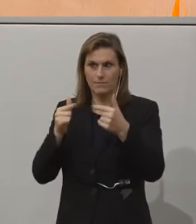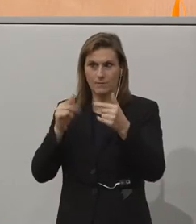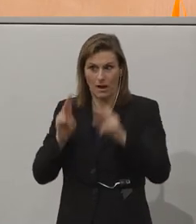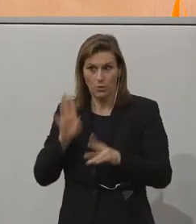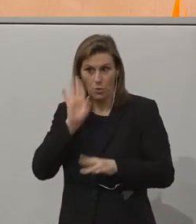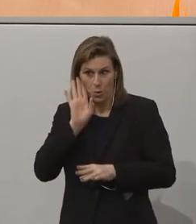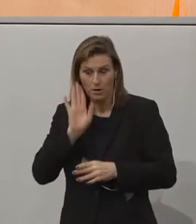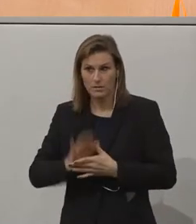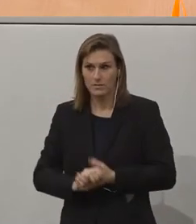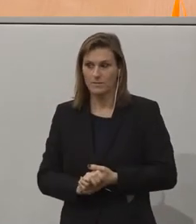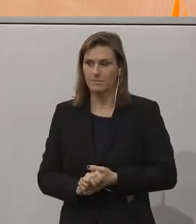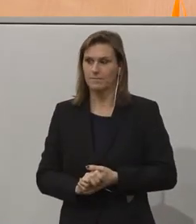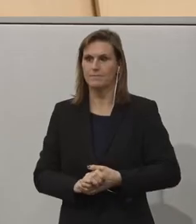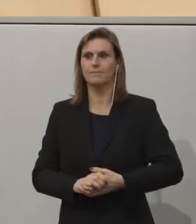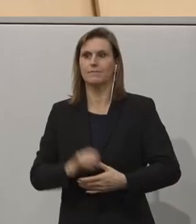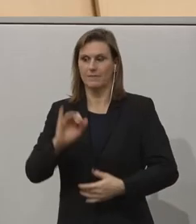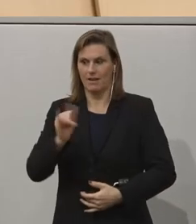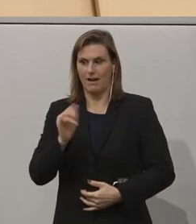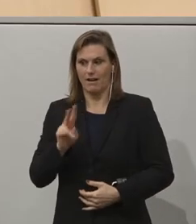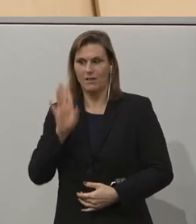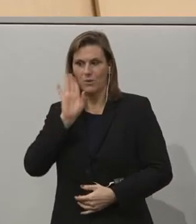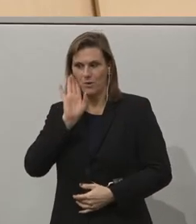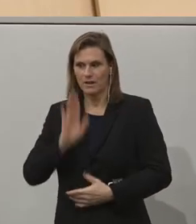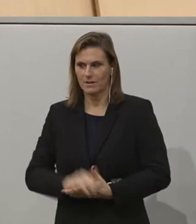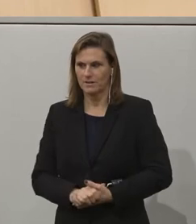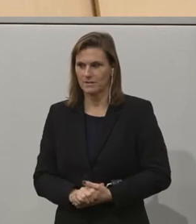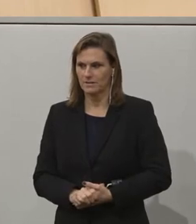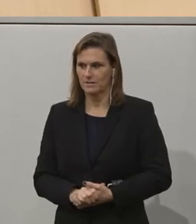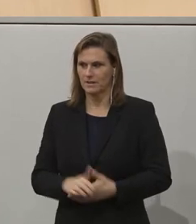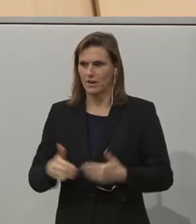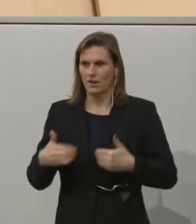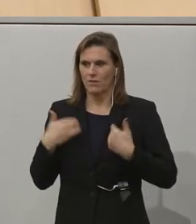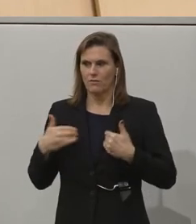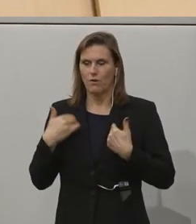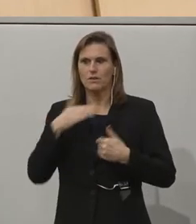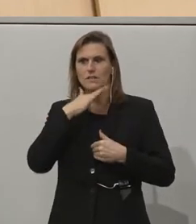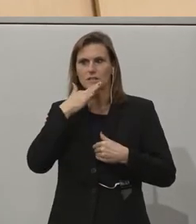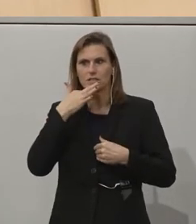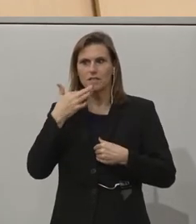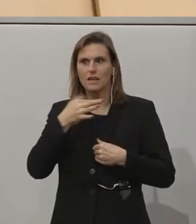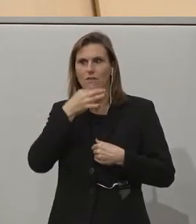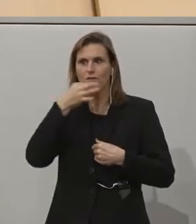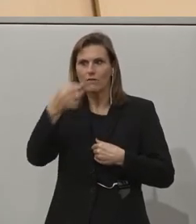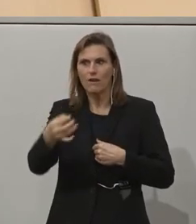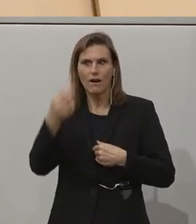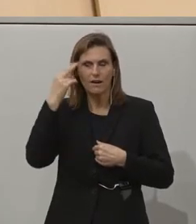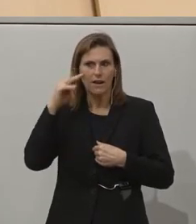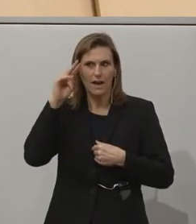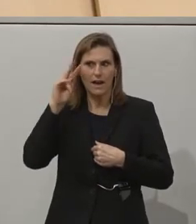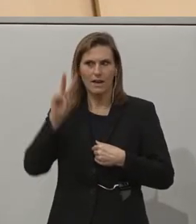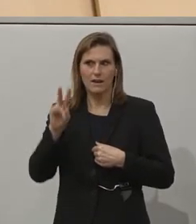Sie uns? Ja. Dann freuen wir uns sehr auf Ihre Frage an Mr. Virani.